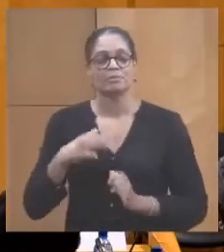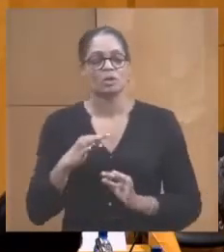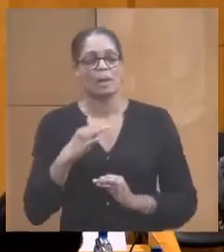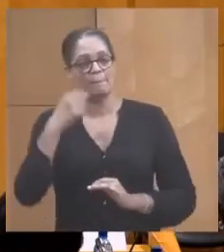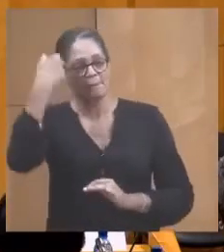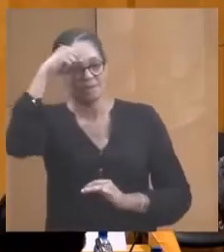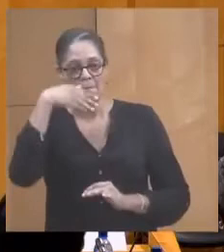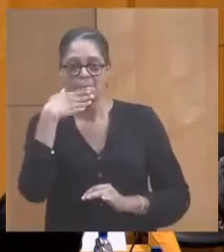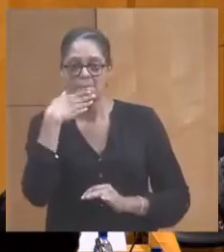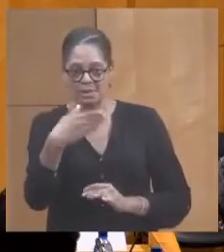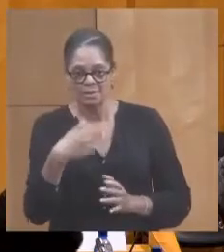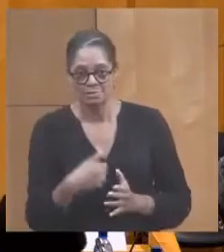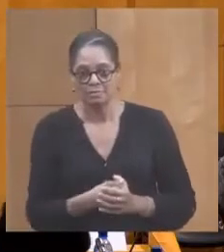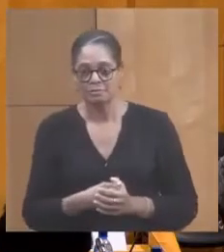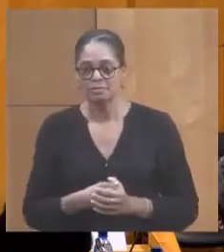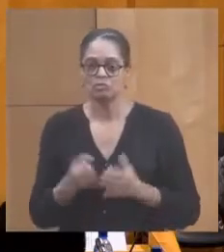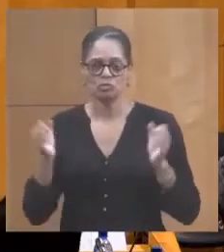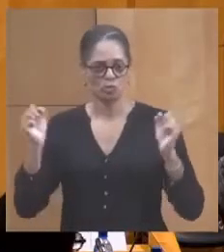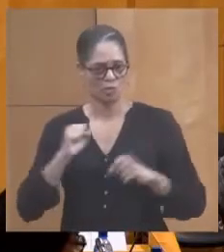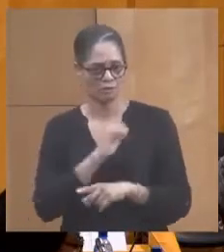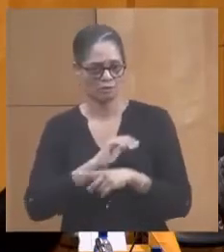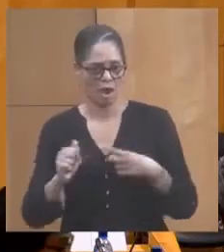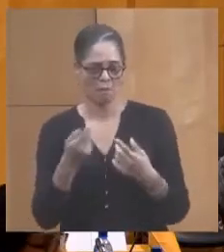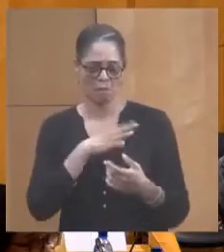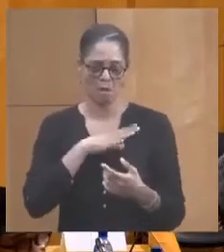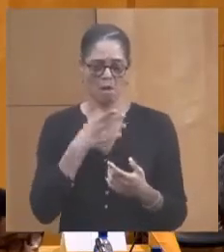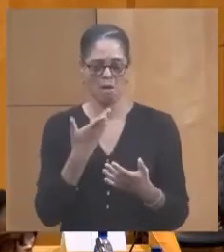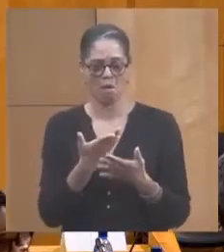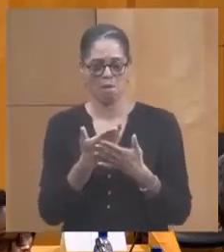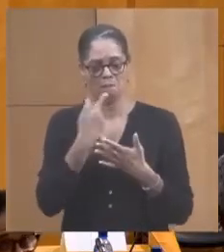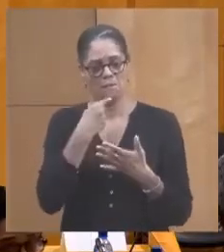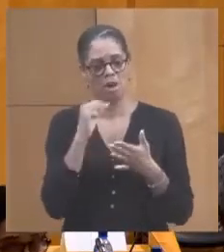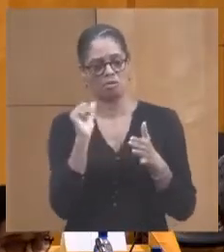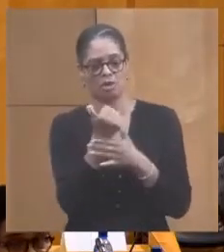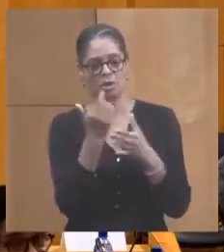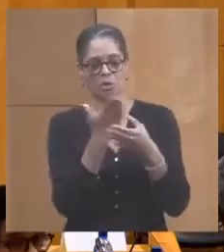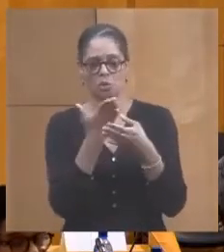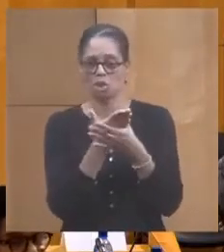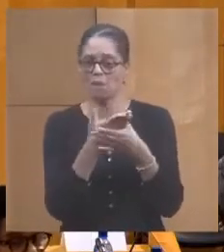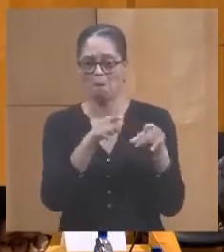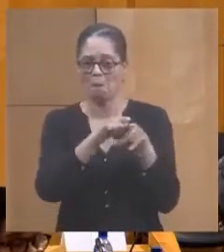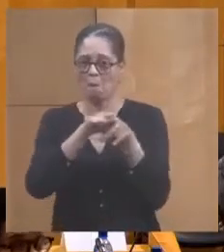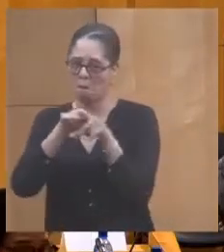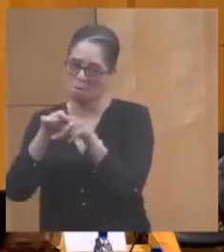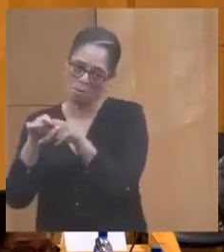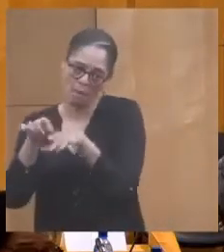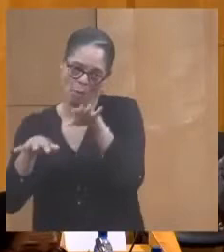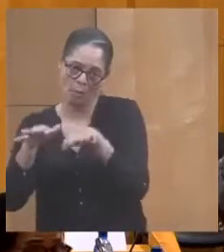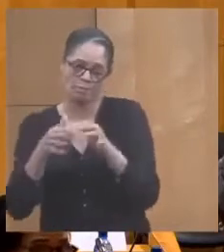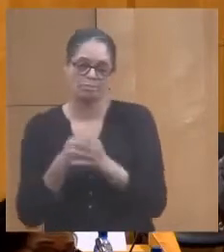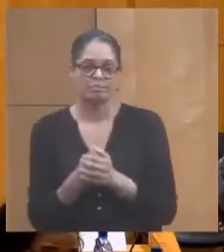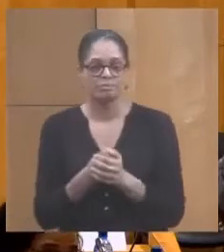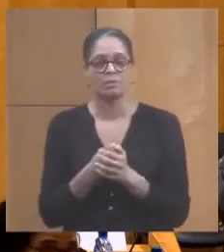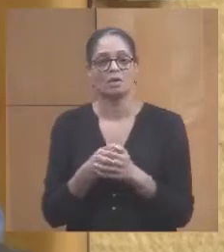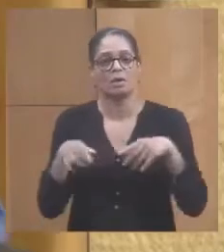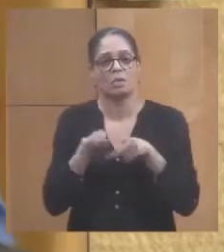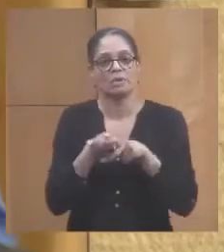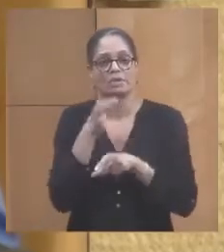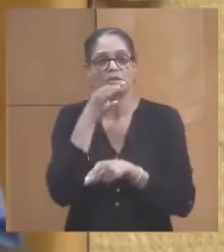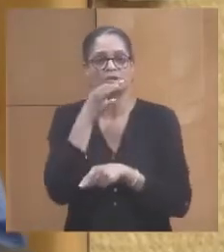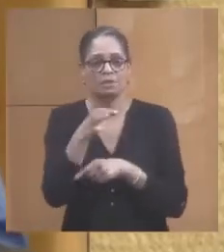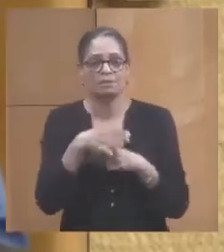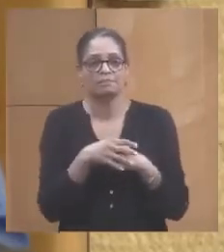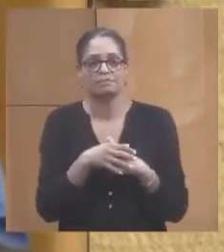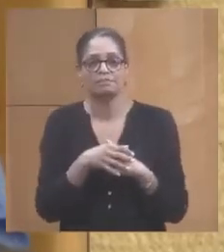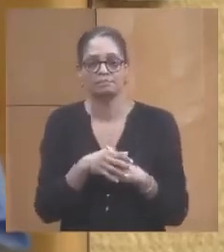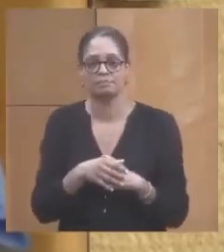Je vais le faire. Tant plus que la note introductive pour chacun des dossiers est à peu près la même. Je signale d'ailleurs que je